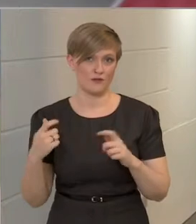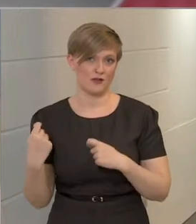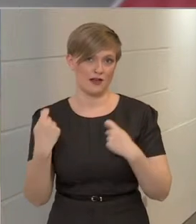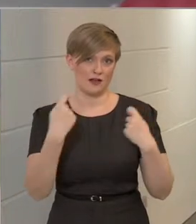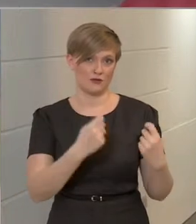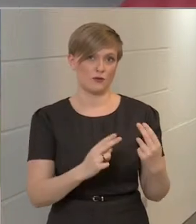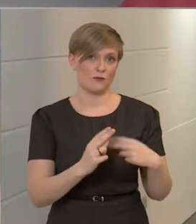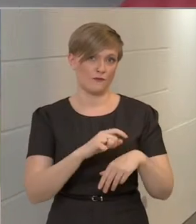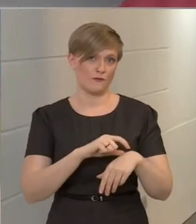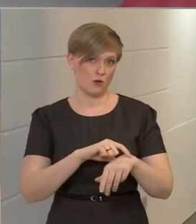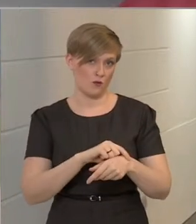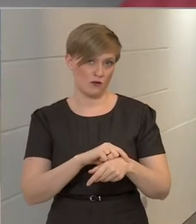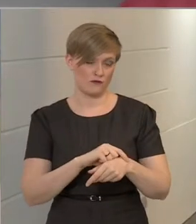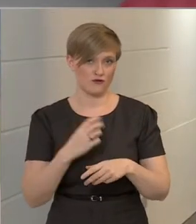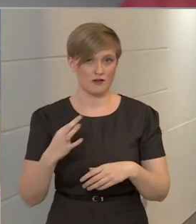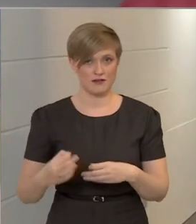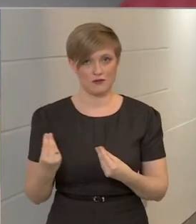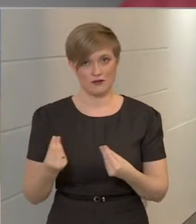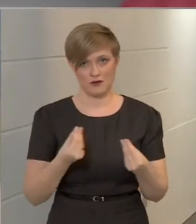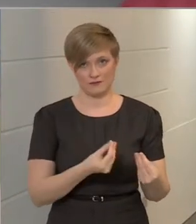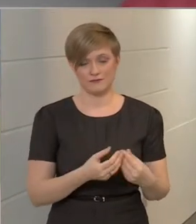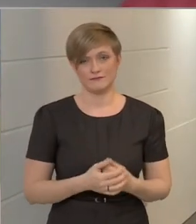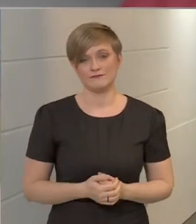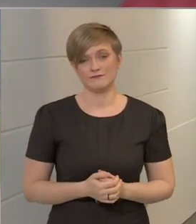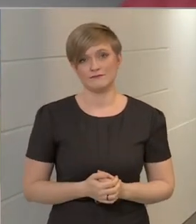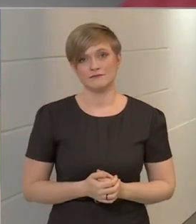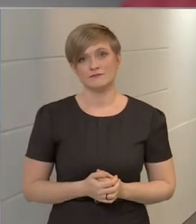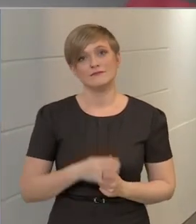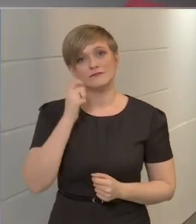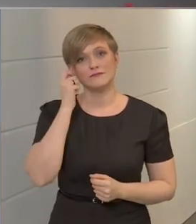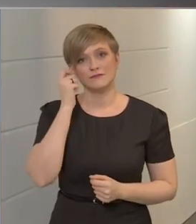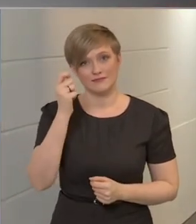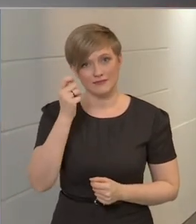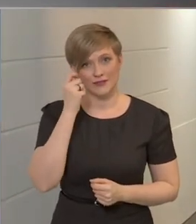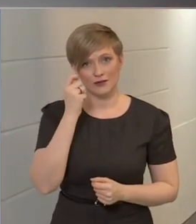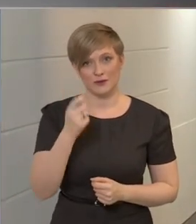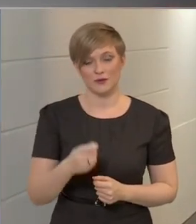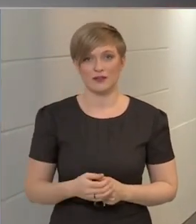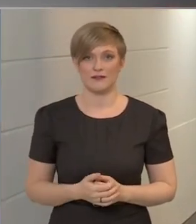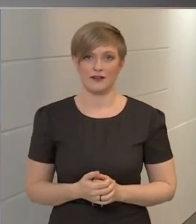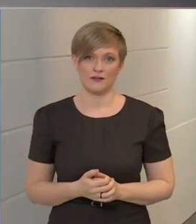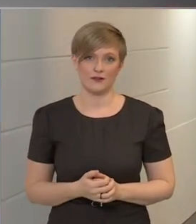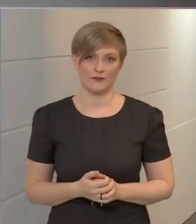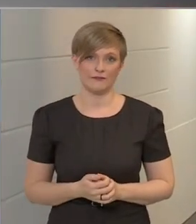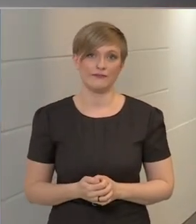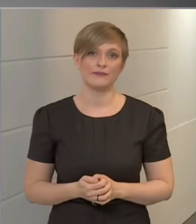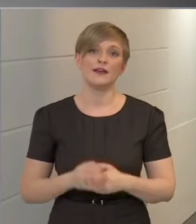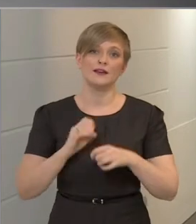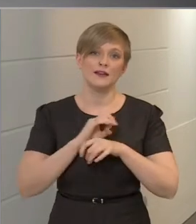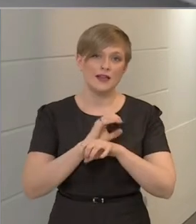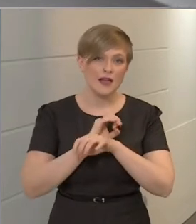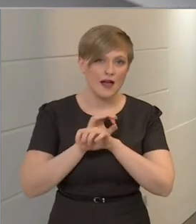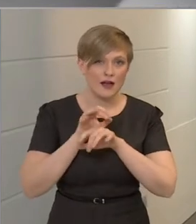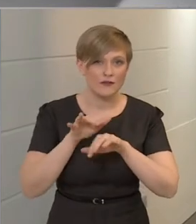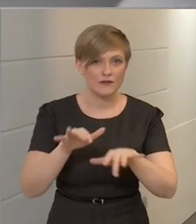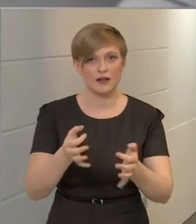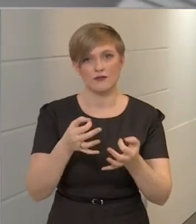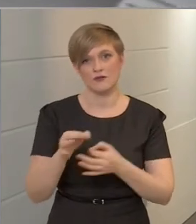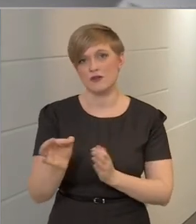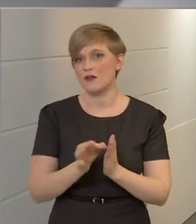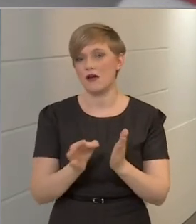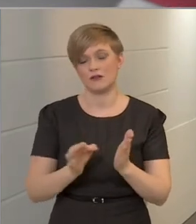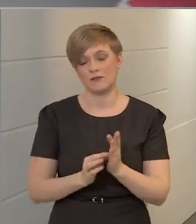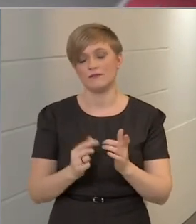átadom főorvosasszonynak a szót. Jó napot kívánok! A járványügyi adatok sajnos